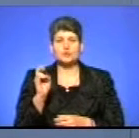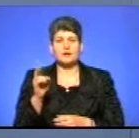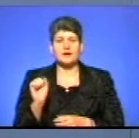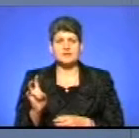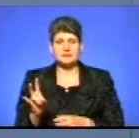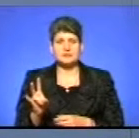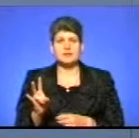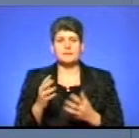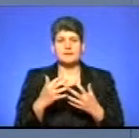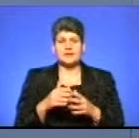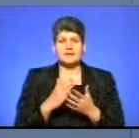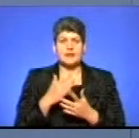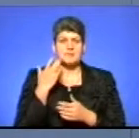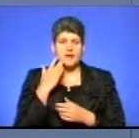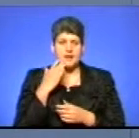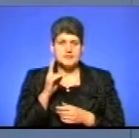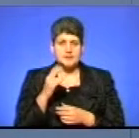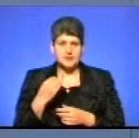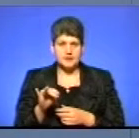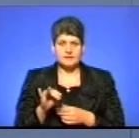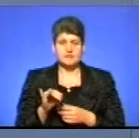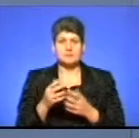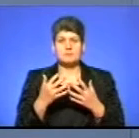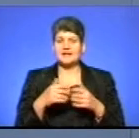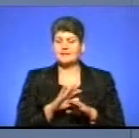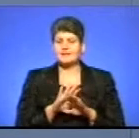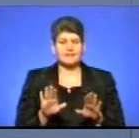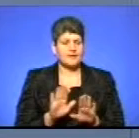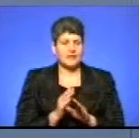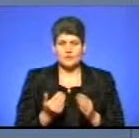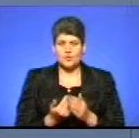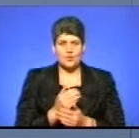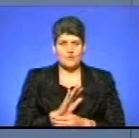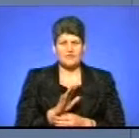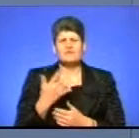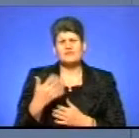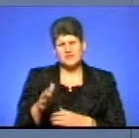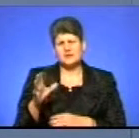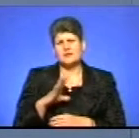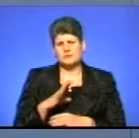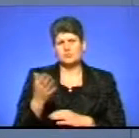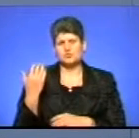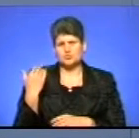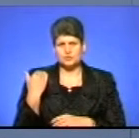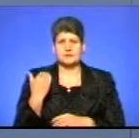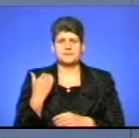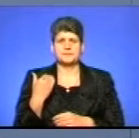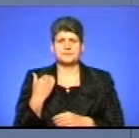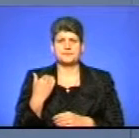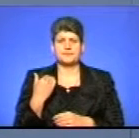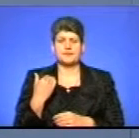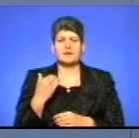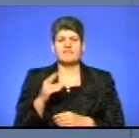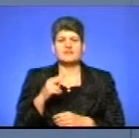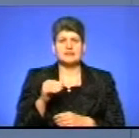він є американський, тобто прилади не нові, вони колись вже були на балансі в